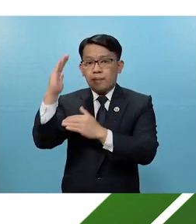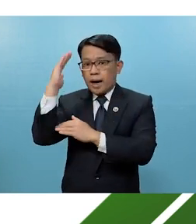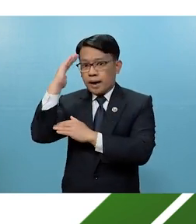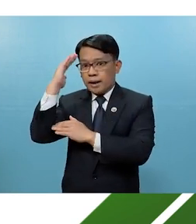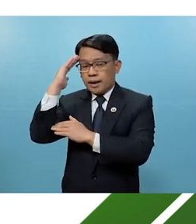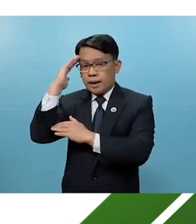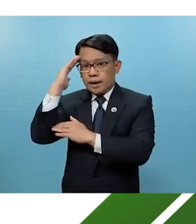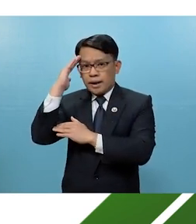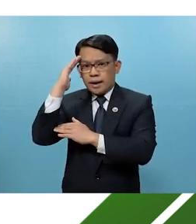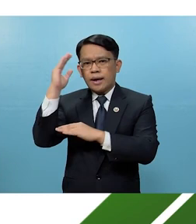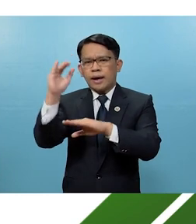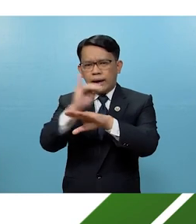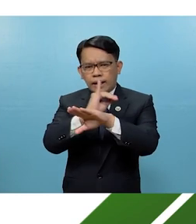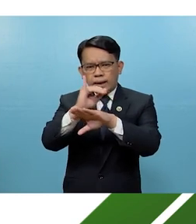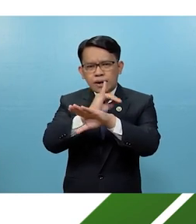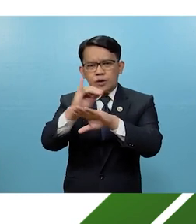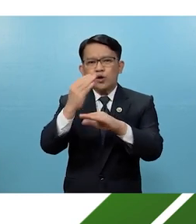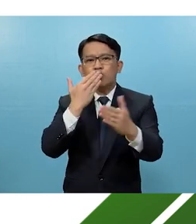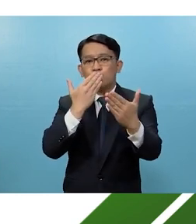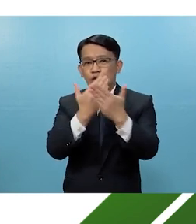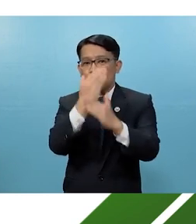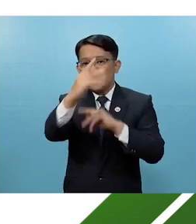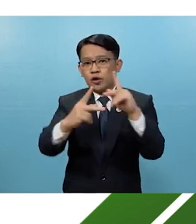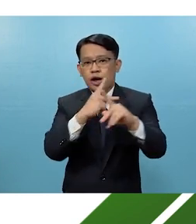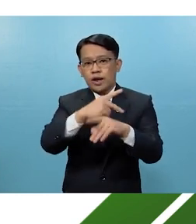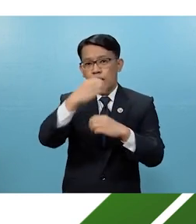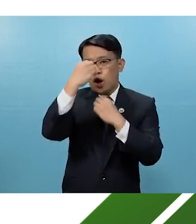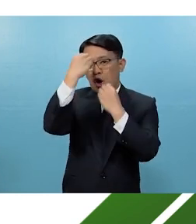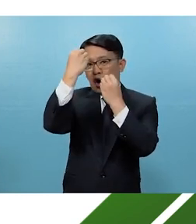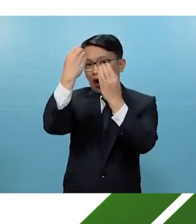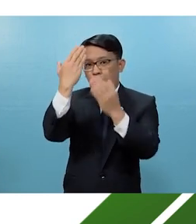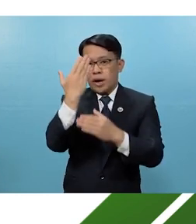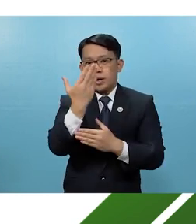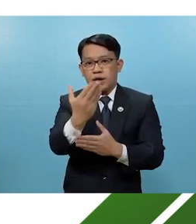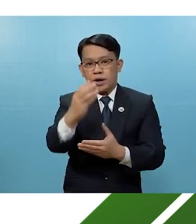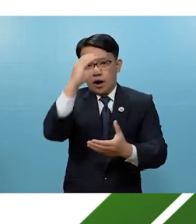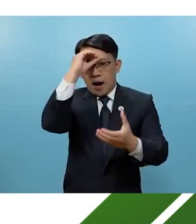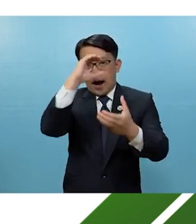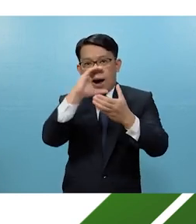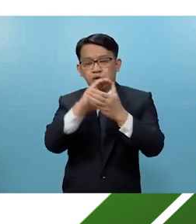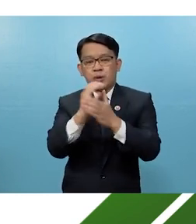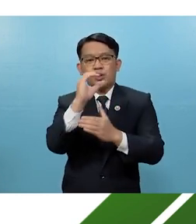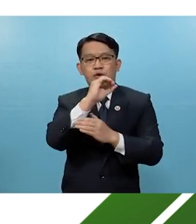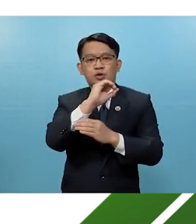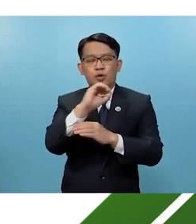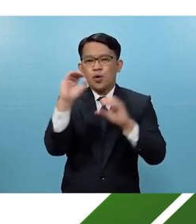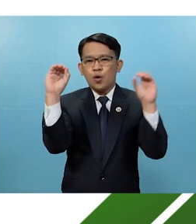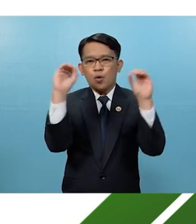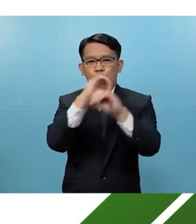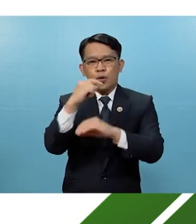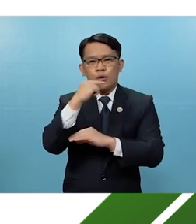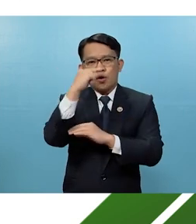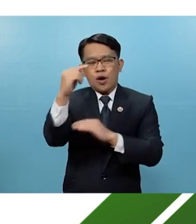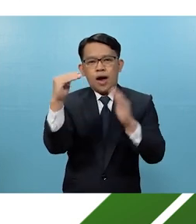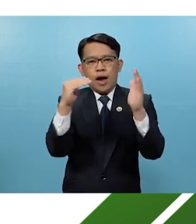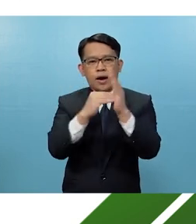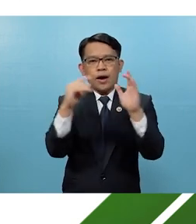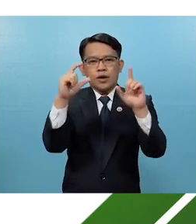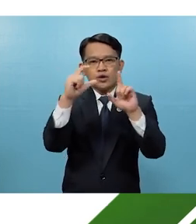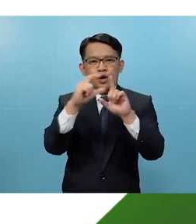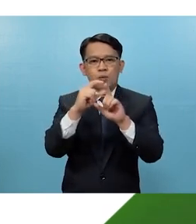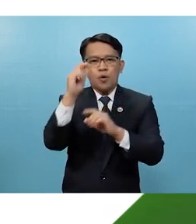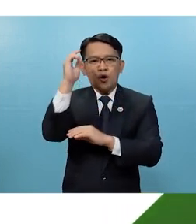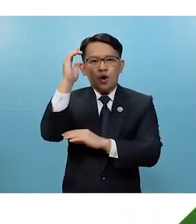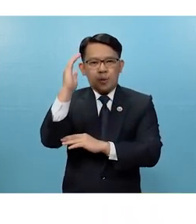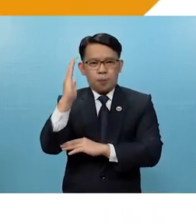masipag mabait at masunurin sa kanika-nilang asawa upang walang masabi laban sa salitan ng